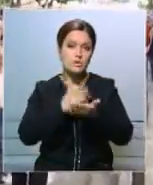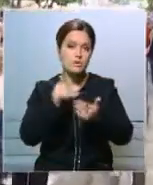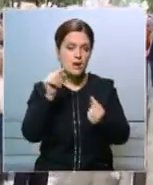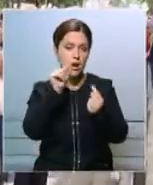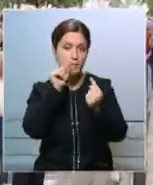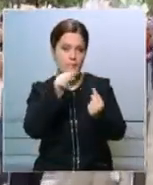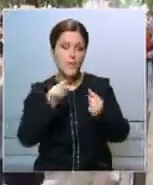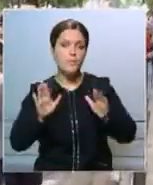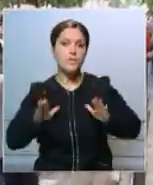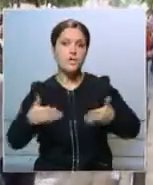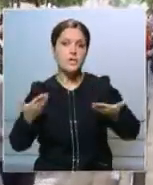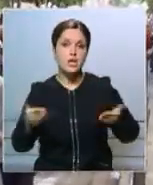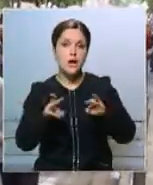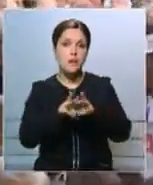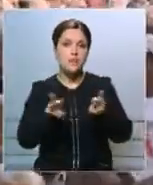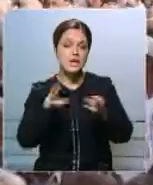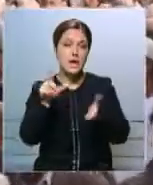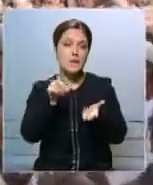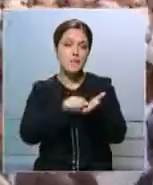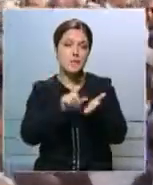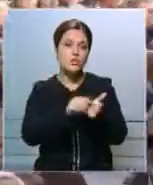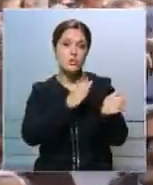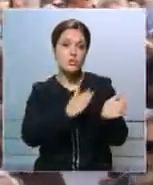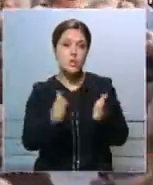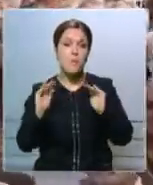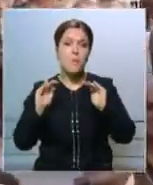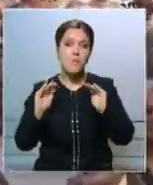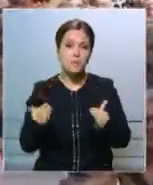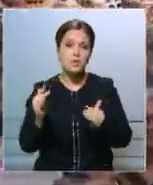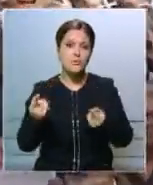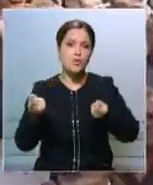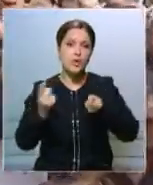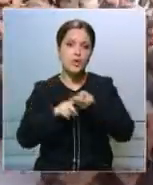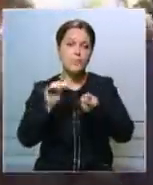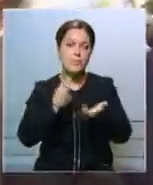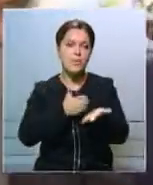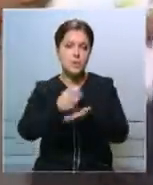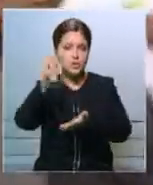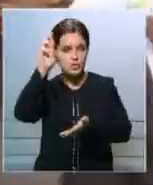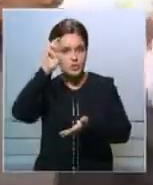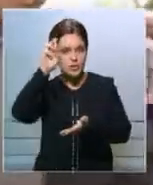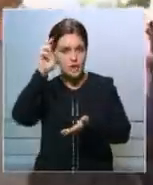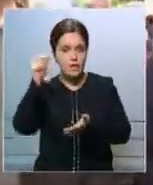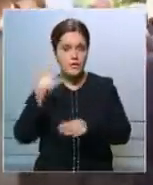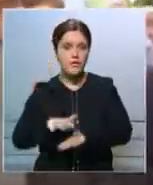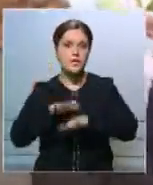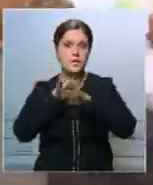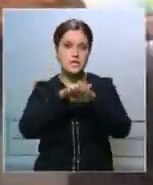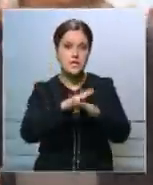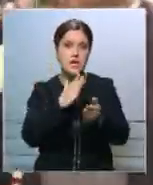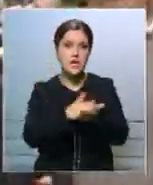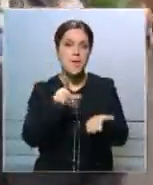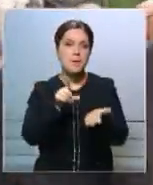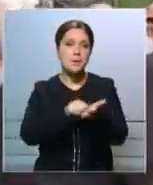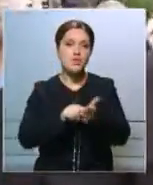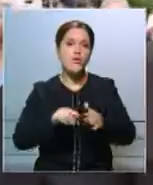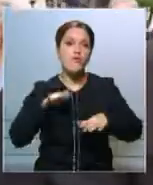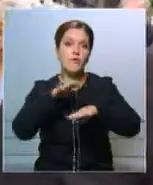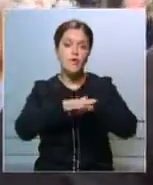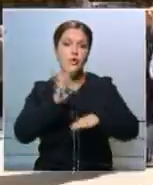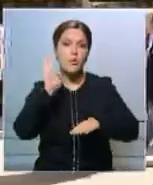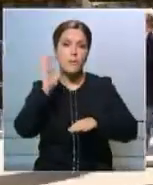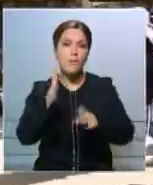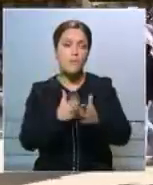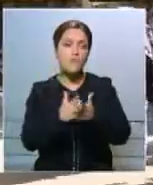предложение правительства, согласно которому пенсионная система все меньше будет зависеть от прямого государственного финансирования. Пенсионные